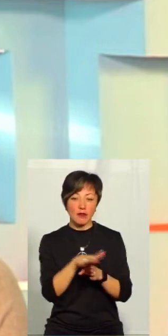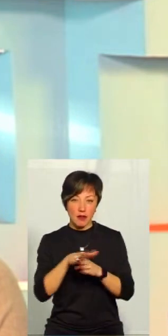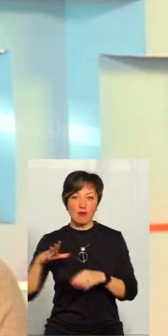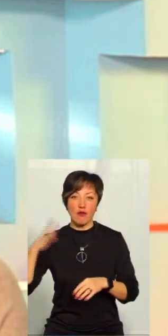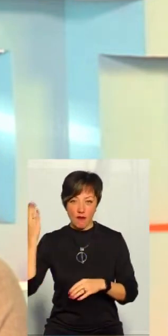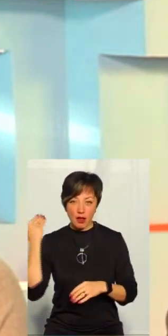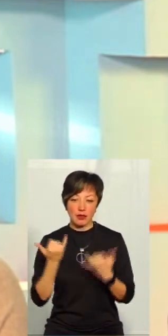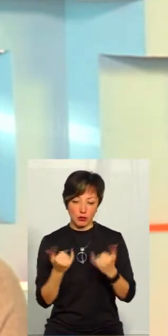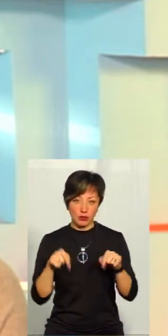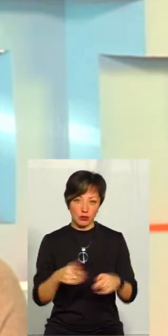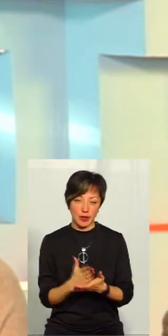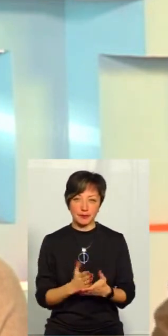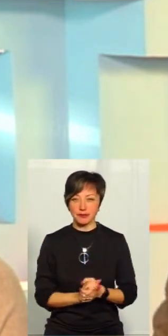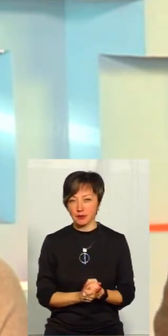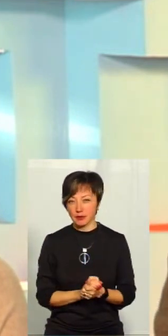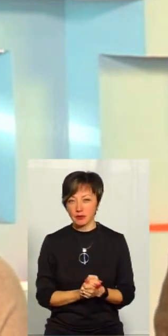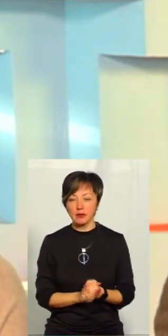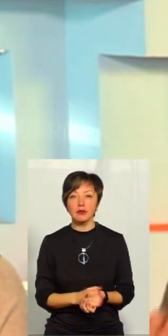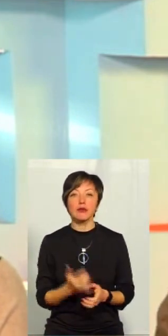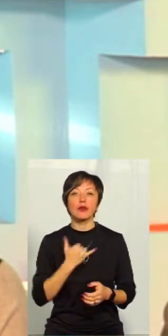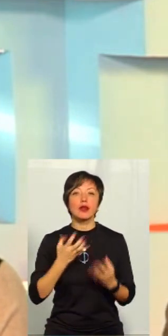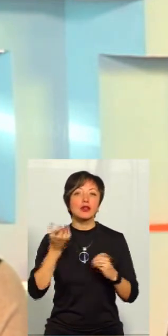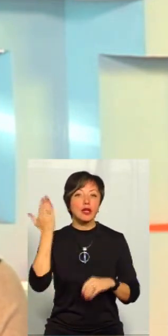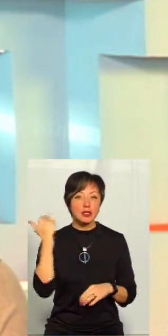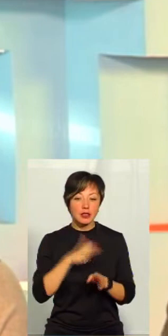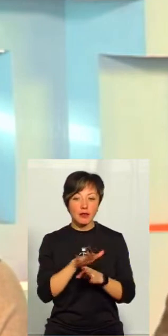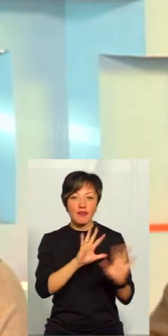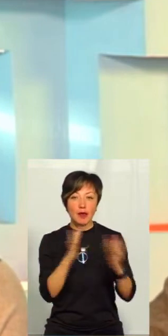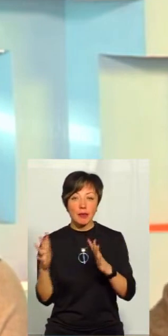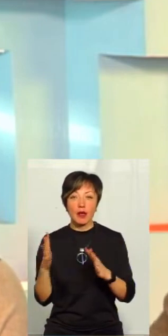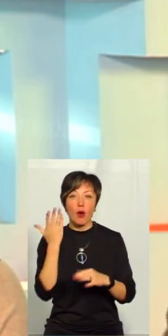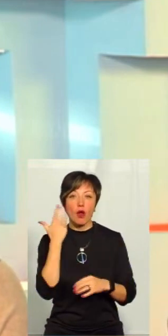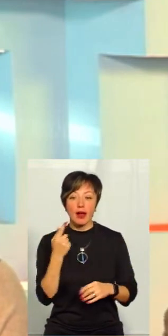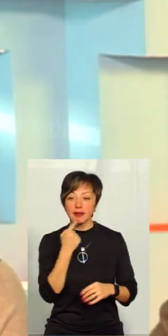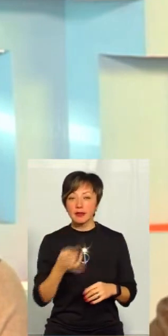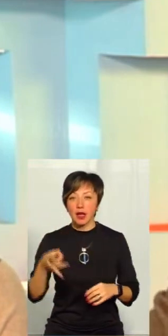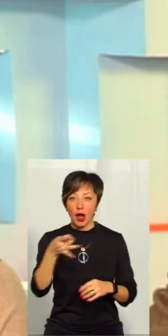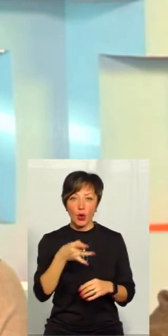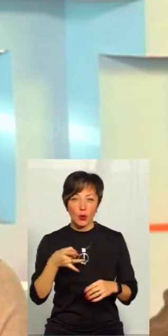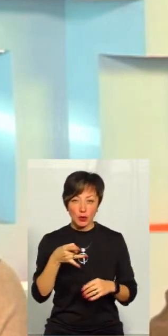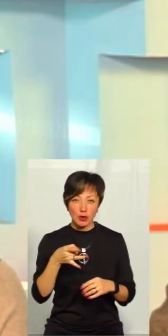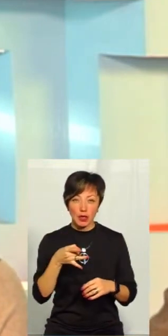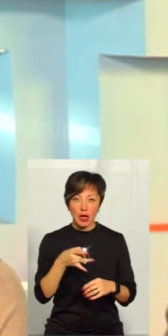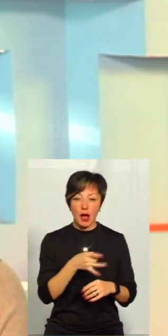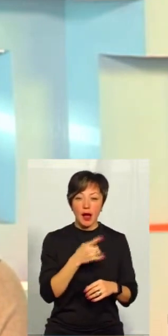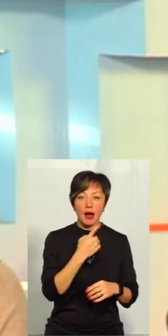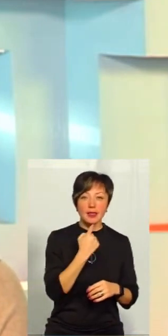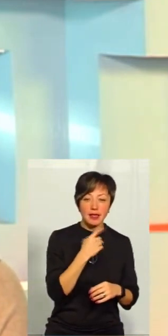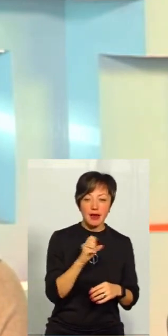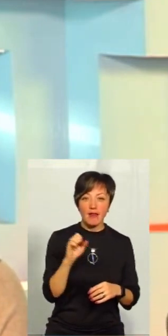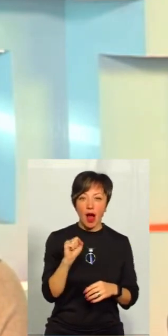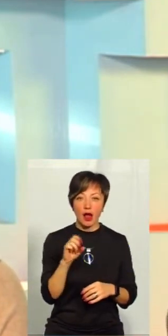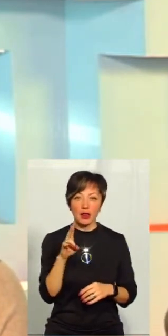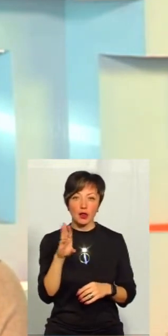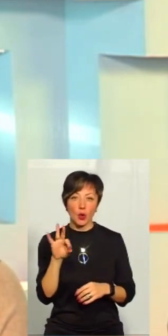відбувалися, вони також тут є. У нас ще раніше відбувалися випадки, коли в Красилівському районі між Красиловими Антонінами так само одна